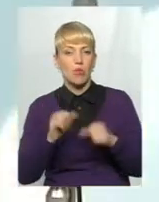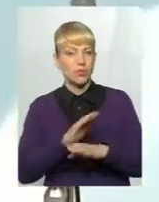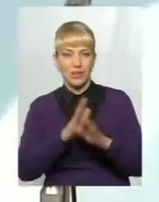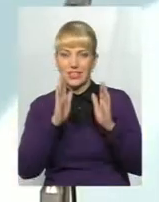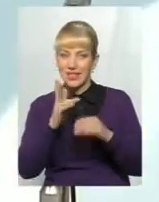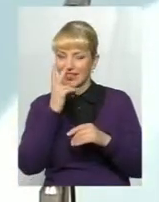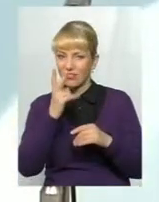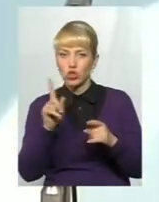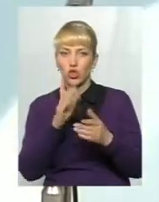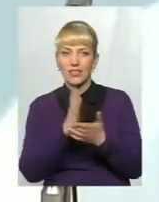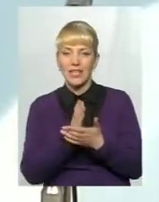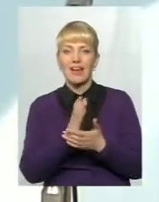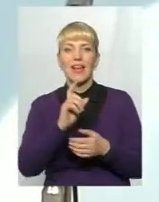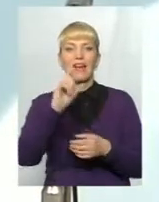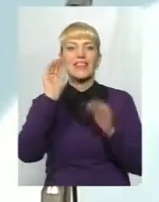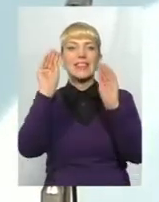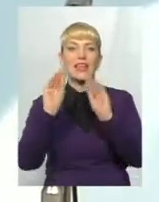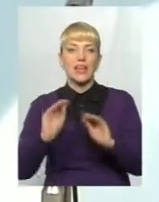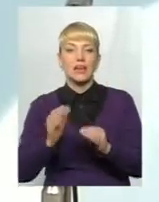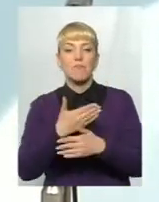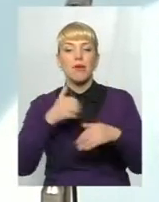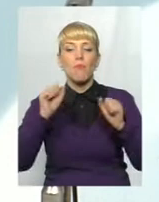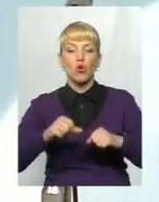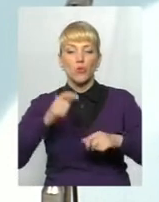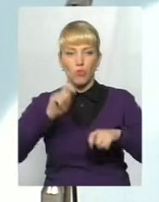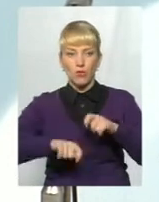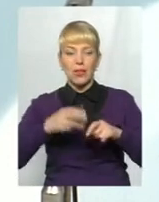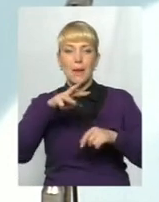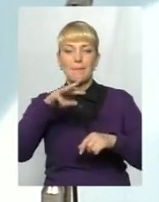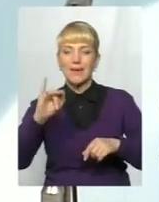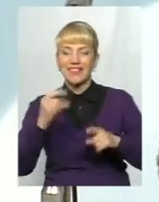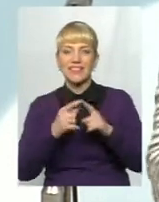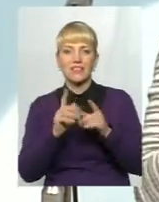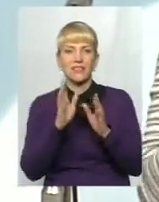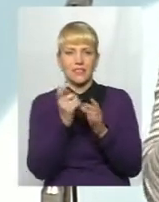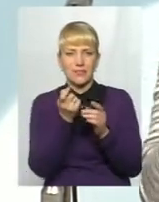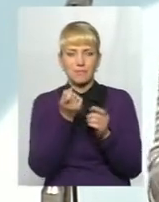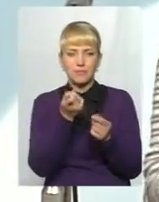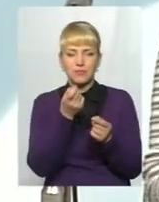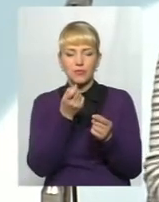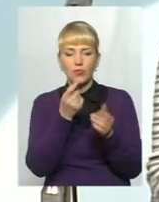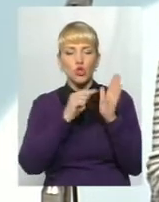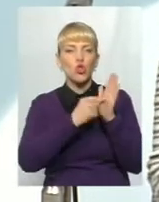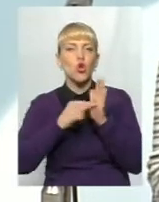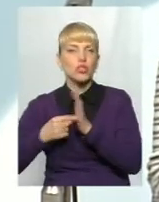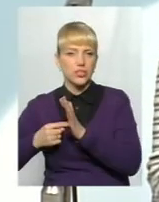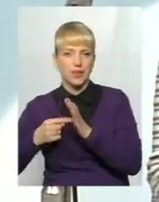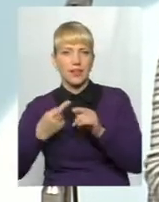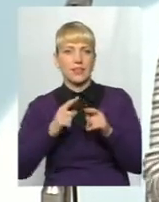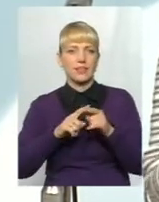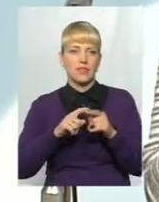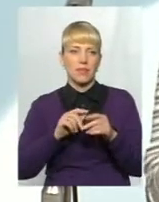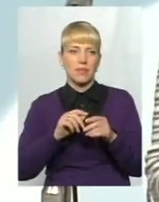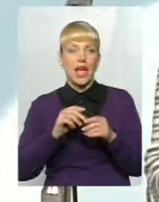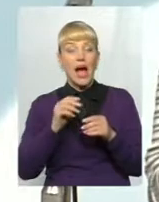дивитися, що є в декларації. Ми можемо перевірити. Ми це точково, виплачуючи певні кошти за виписки.